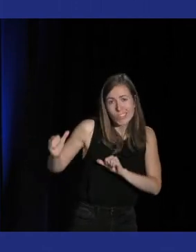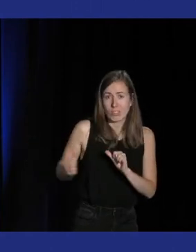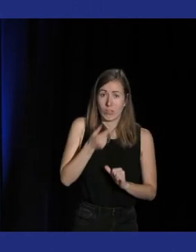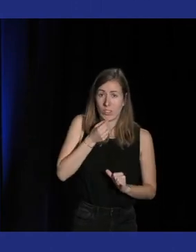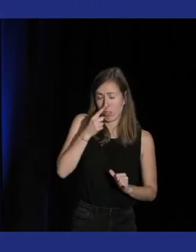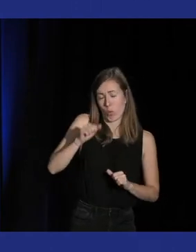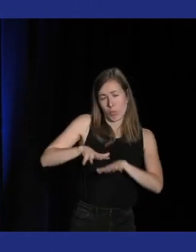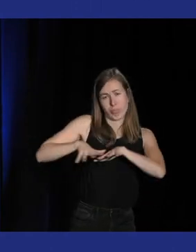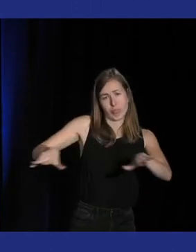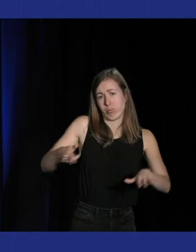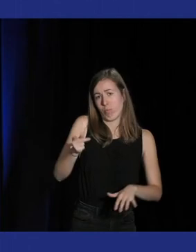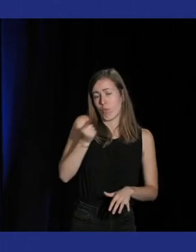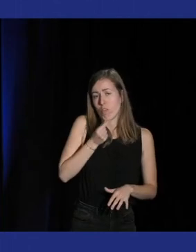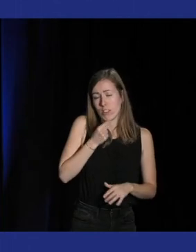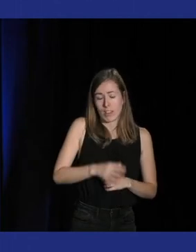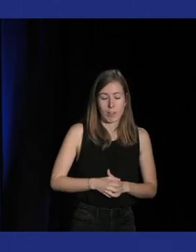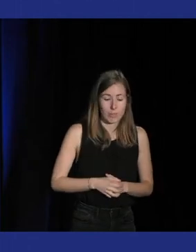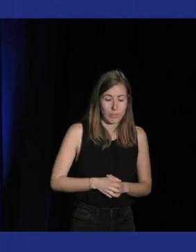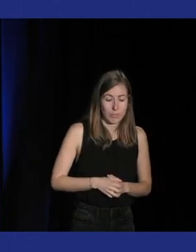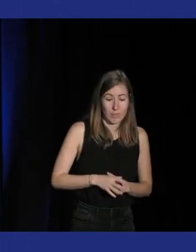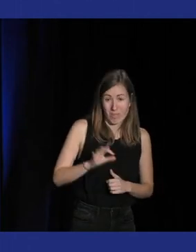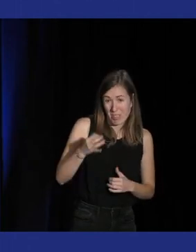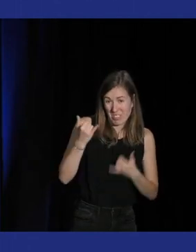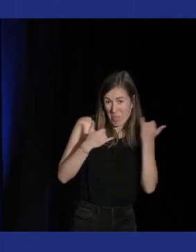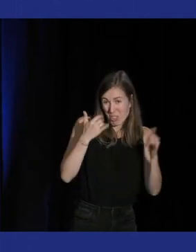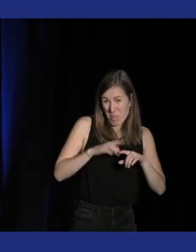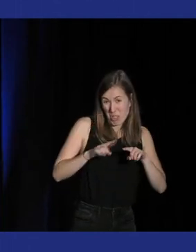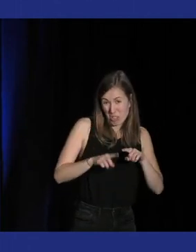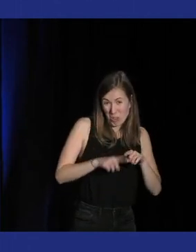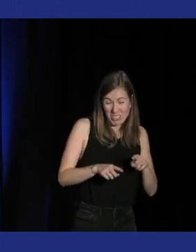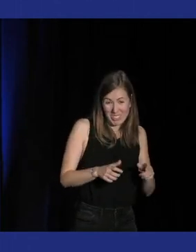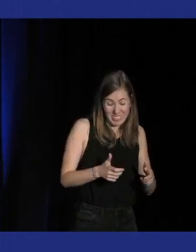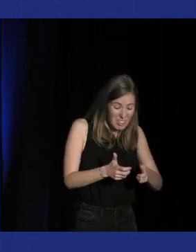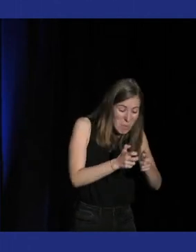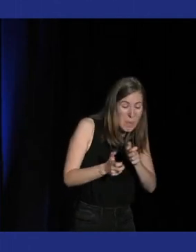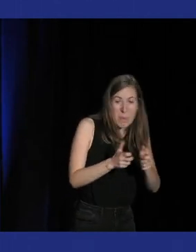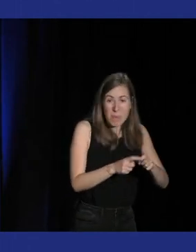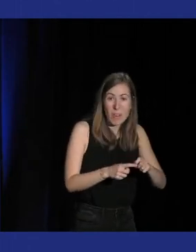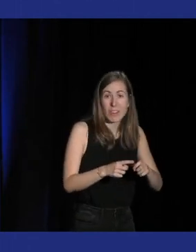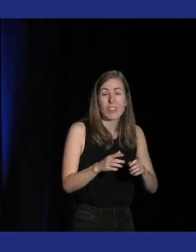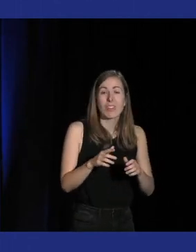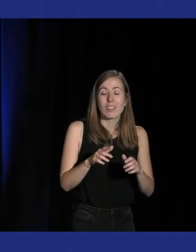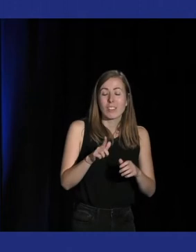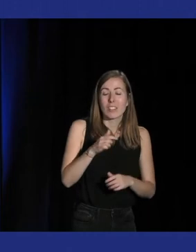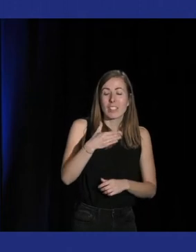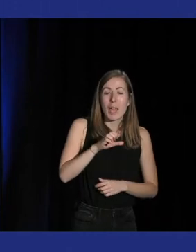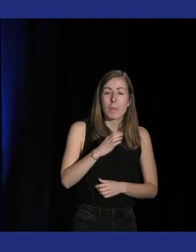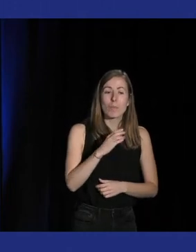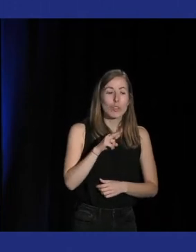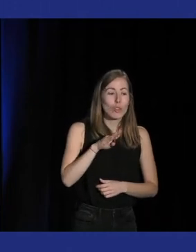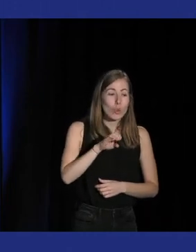technologique on pense à tous ces congas qui ont dû être abandonnés dans des placards une fois que la Gamecube a disparu du paysage